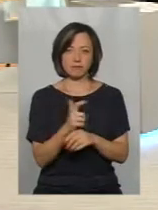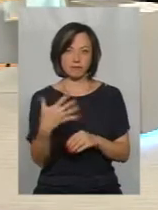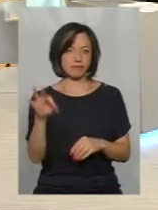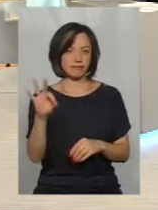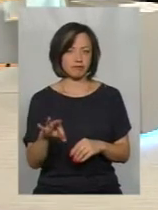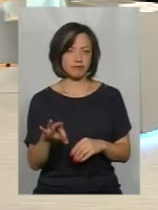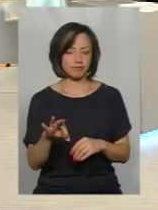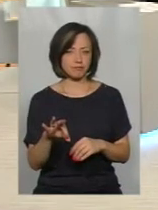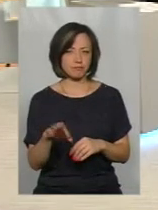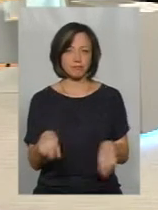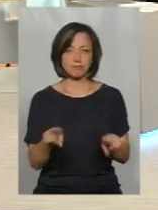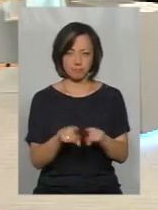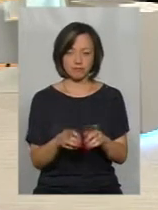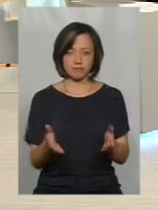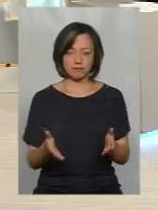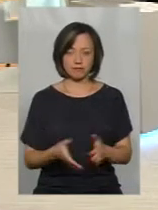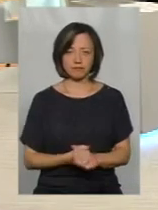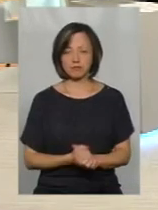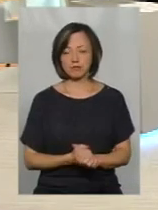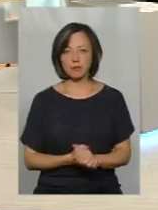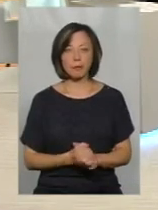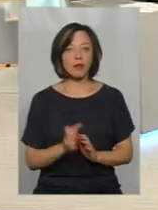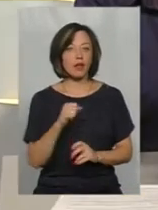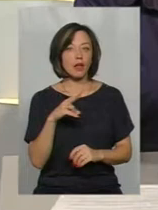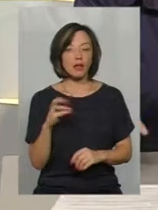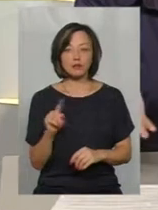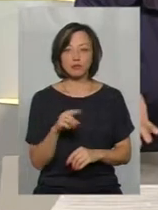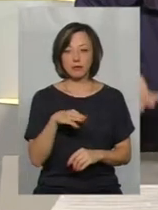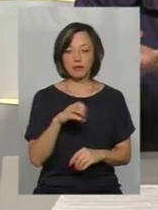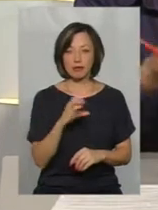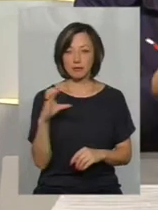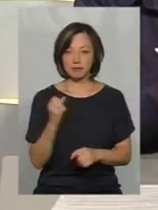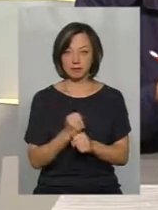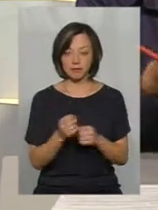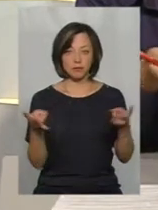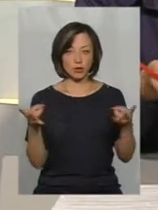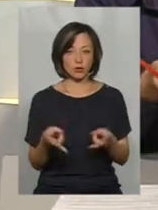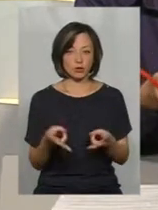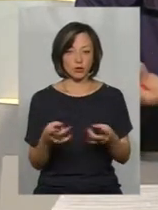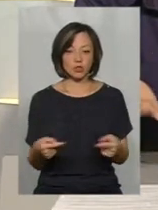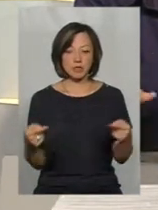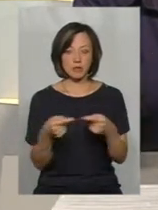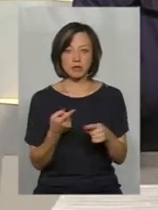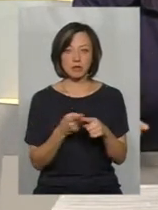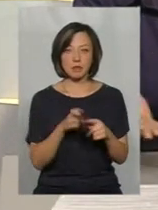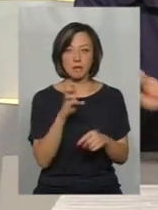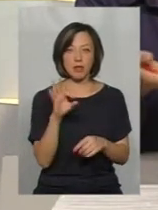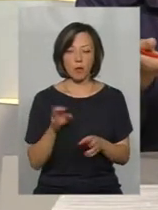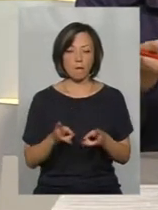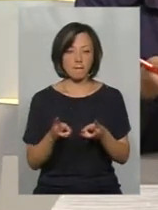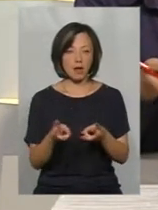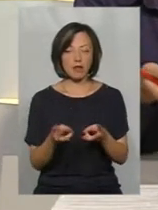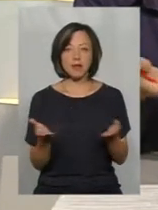50%. Це ж суттєво. Але для того, щоб те сфункціонувало, потрібно саме оце біопаливо,